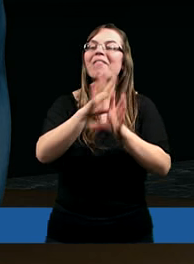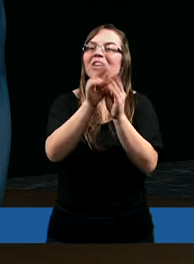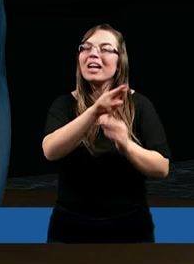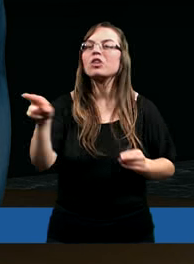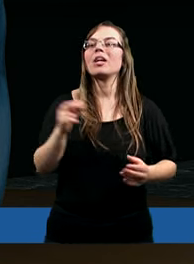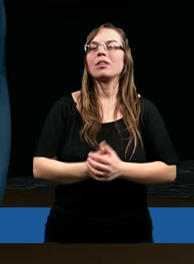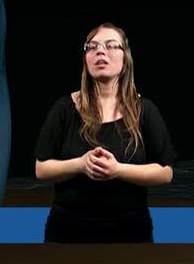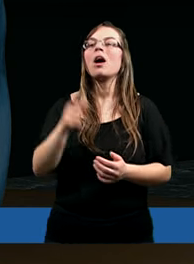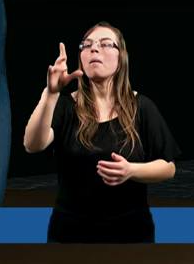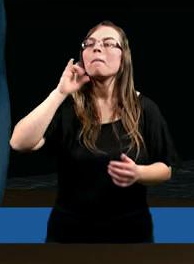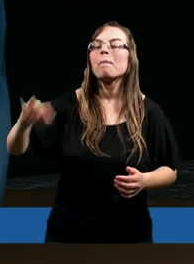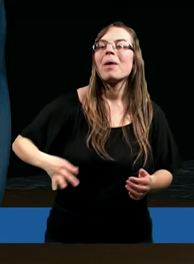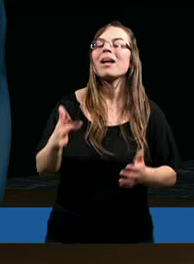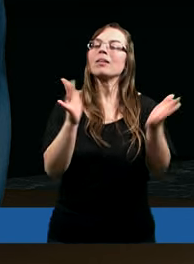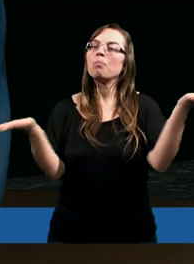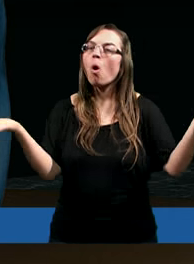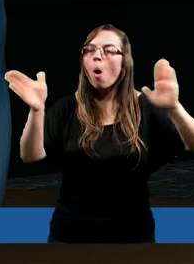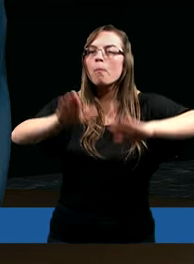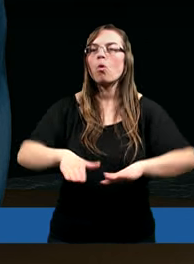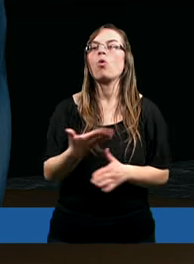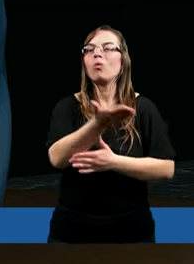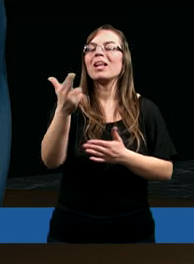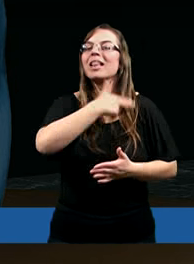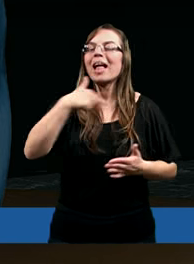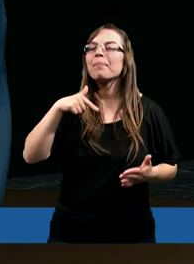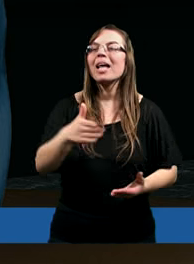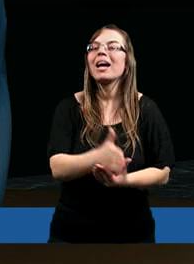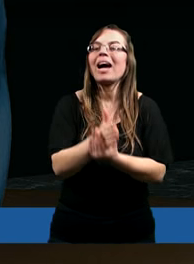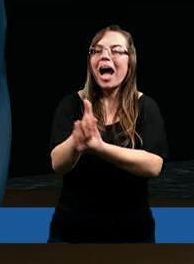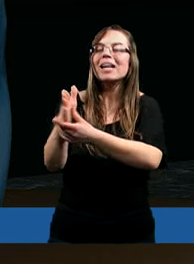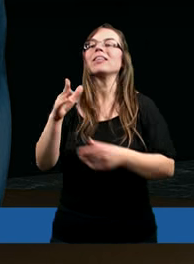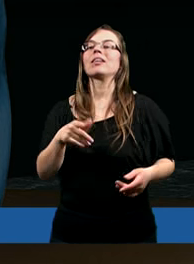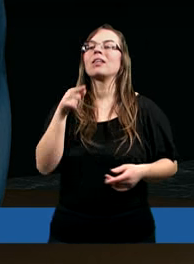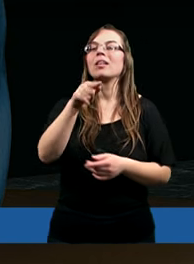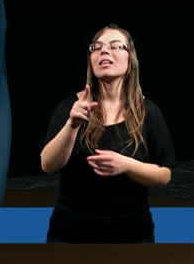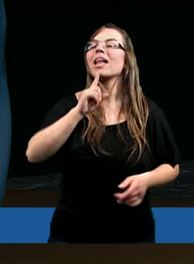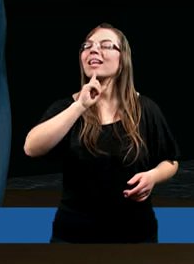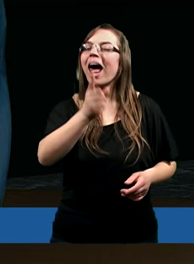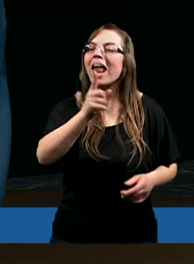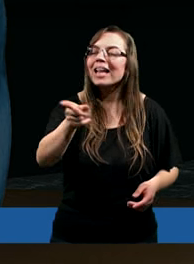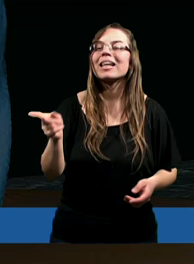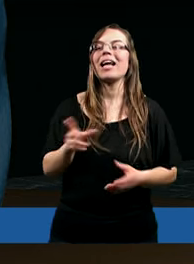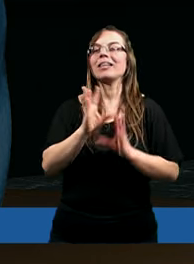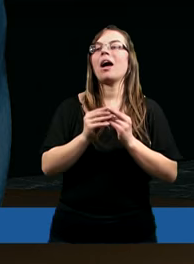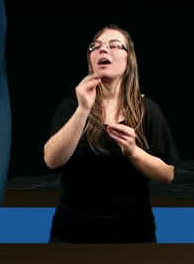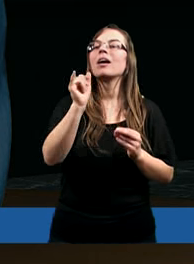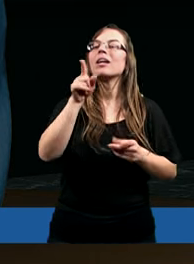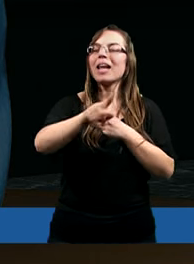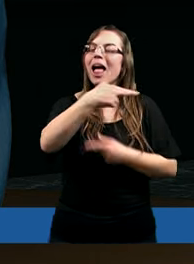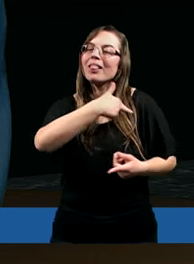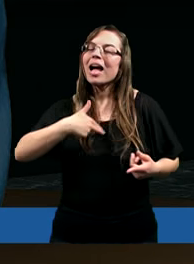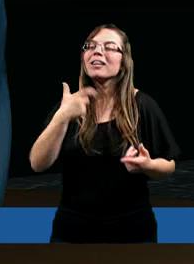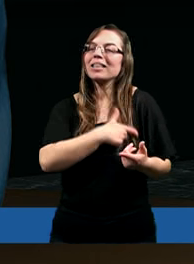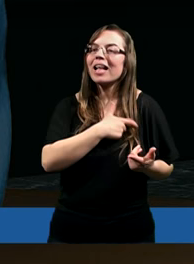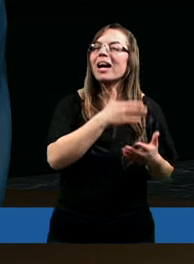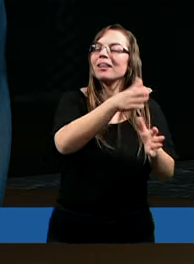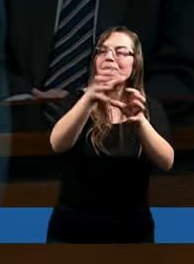Pogan. Panie Jezu, pobłogosław nam te rady, te zalecenia na naszych